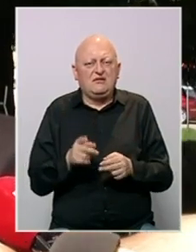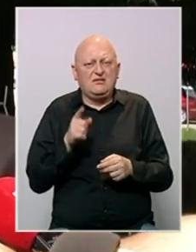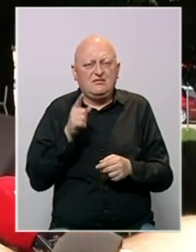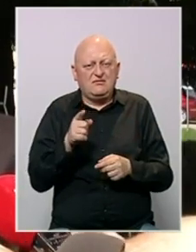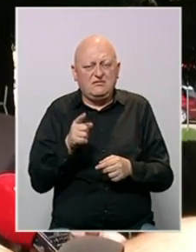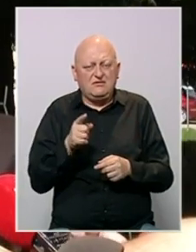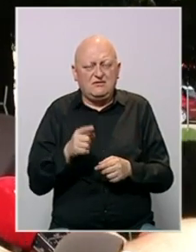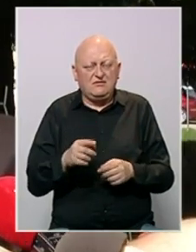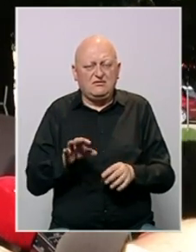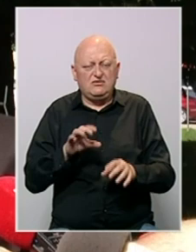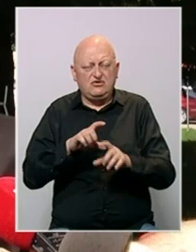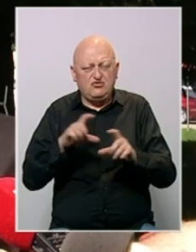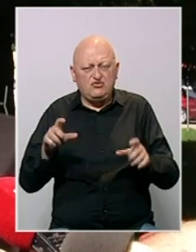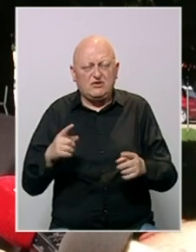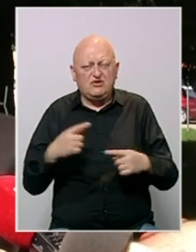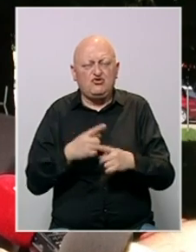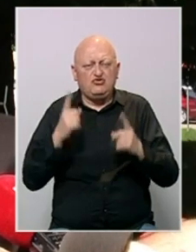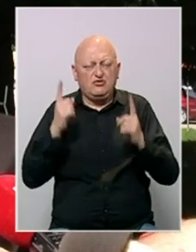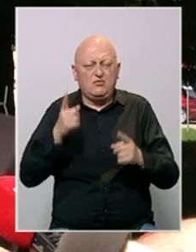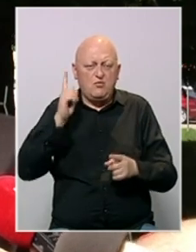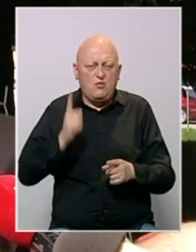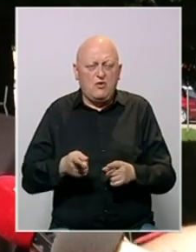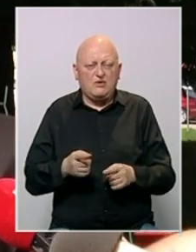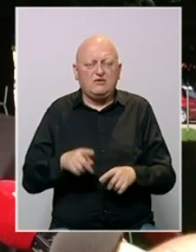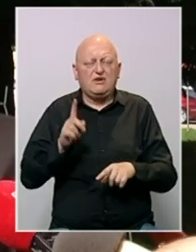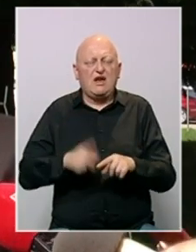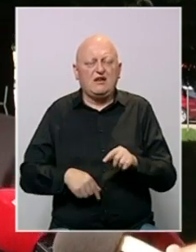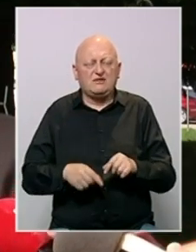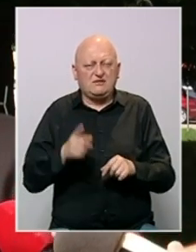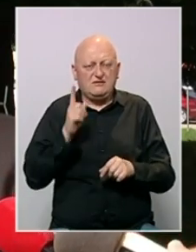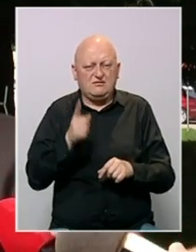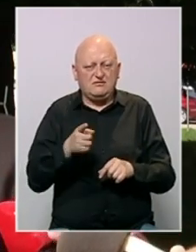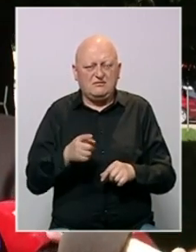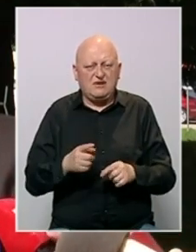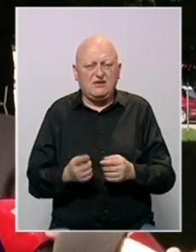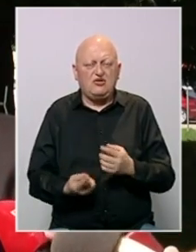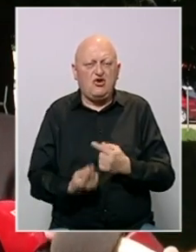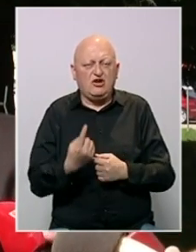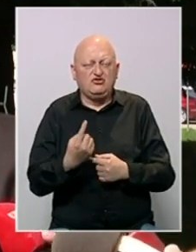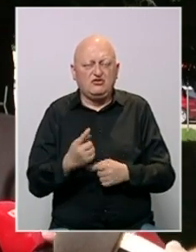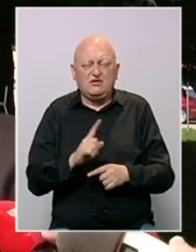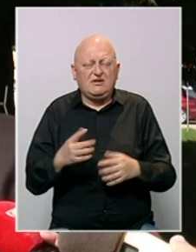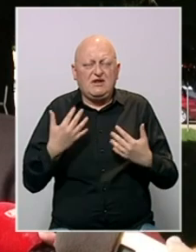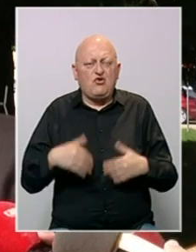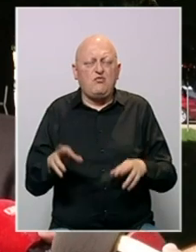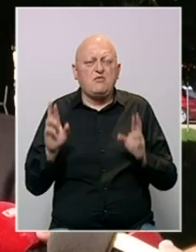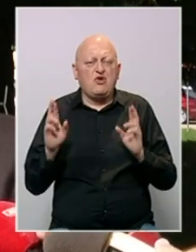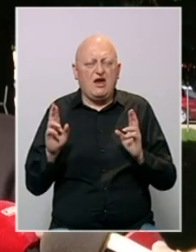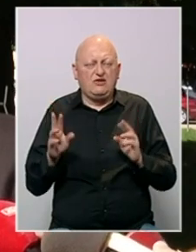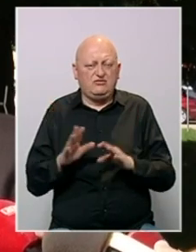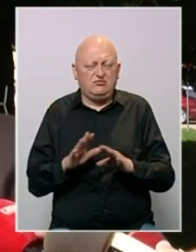njene institucije, njeno tužilaštvo mora da procesira i morale da procesira ovaj događaj. Ne gubimo nadu.